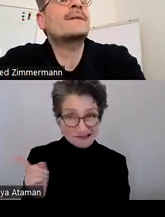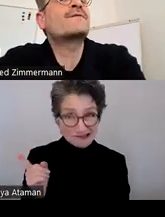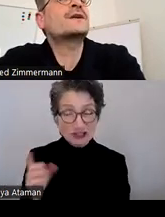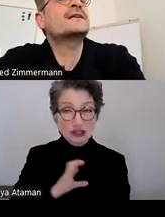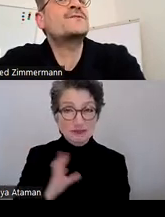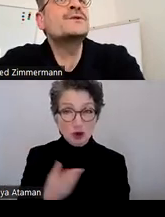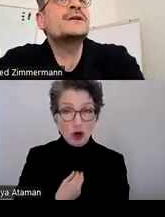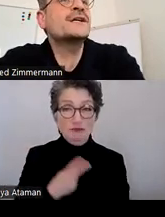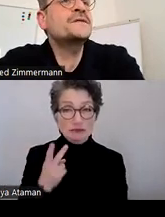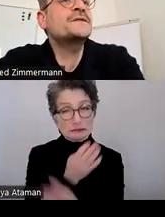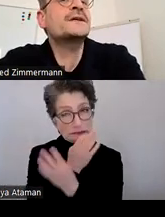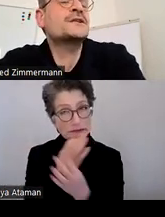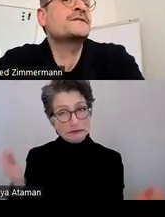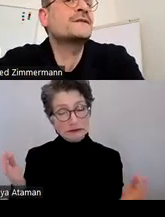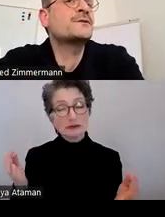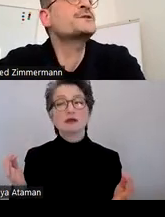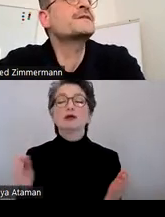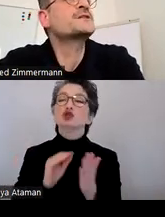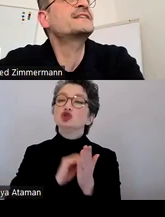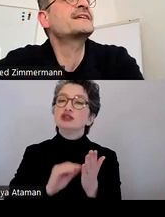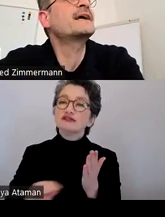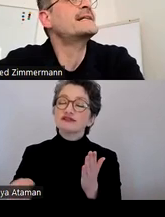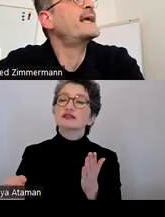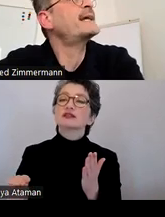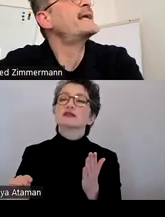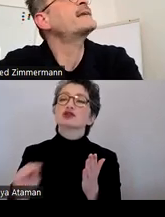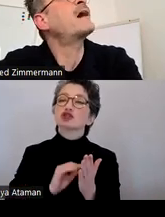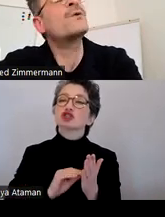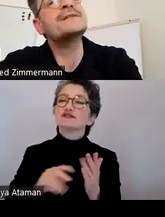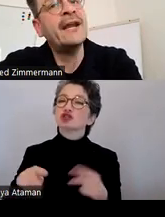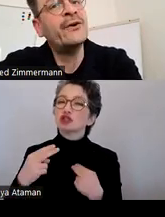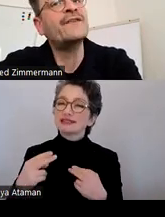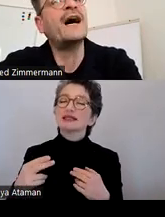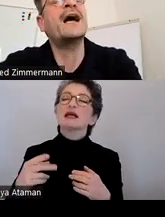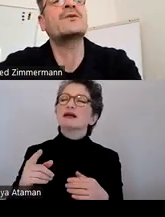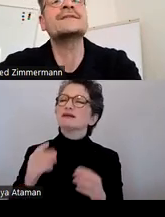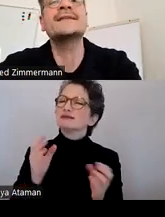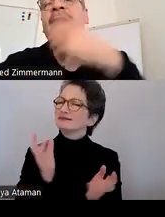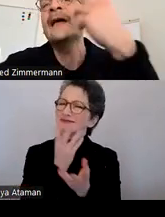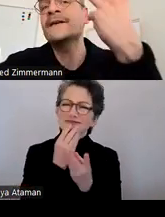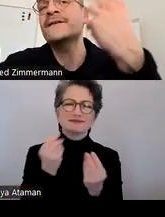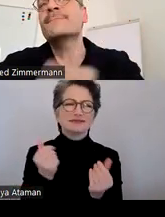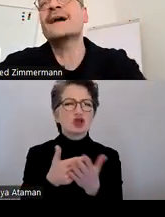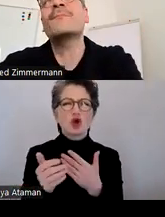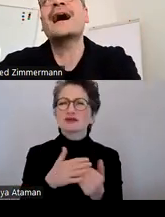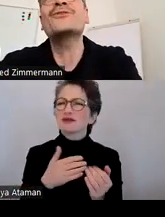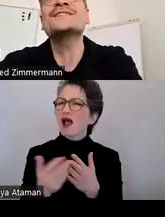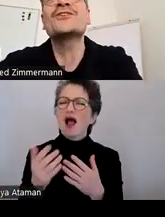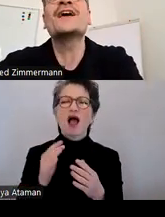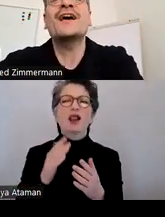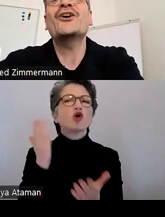bekommt, eben wirklich für Schriften und für Schriftschnitte sehr, sehr genau, sehr neutral und sehr quasi